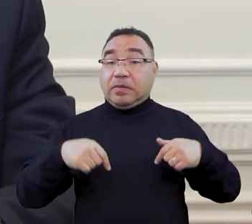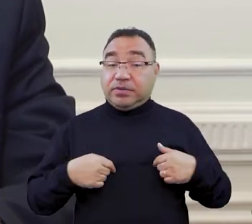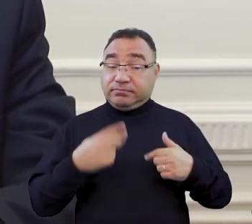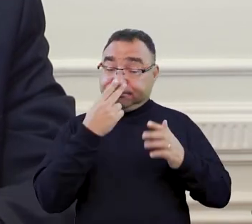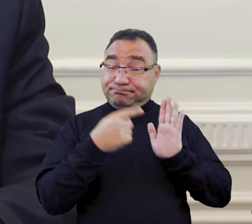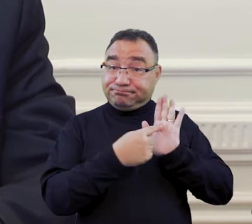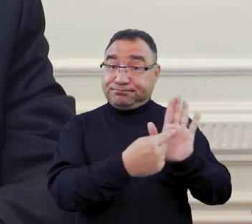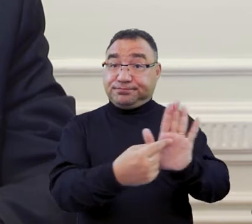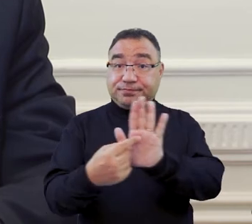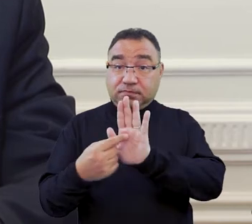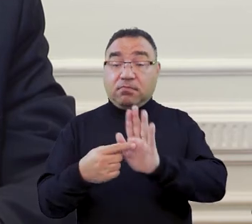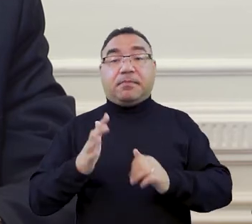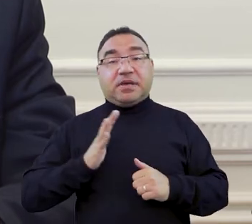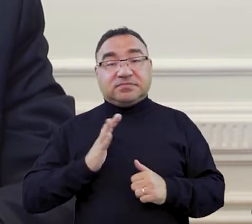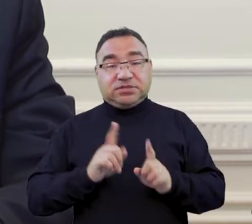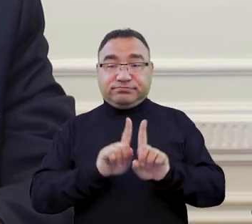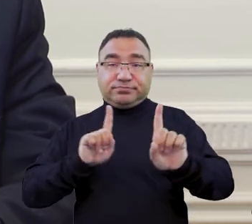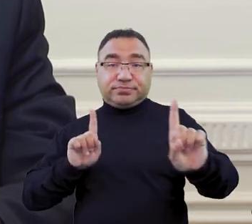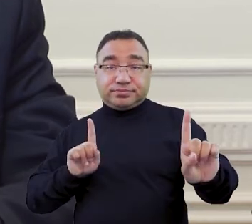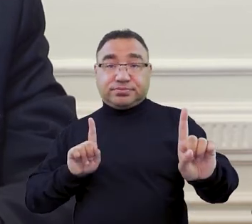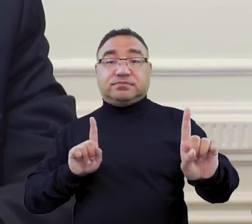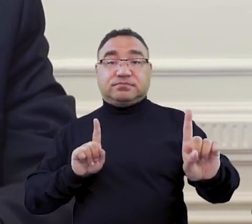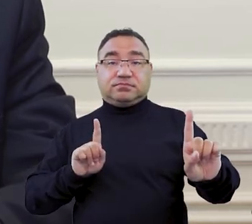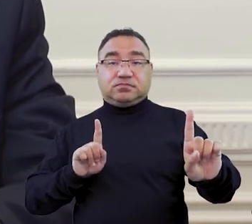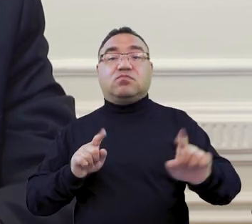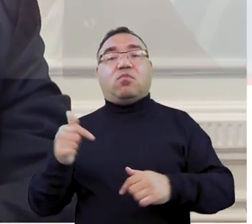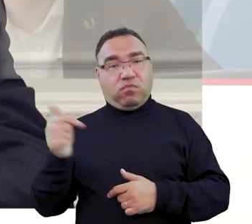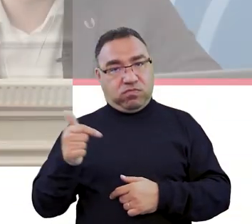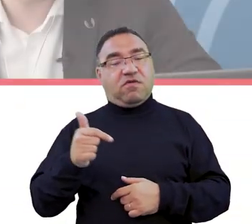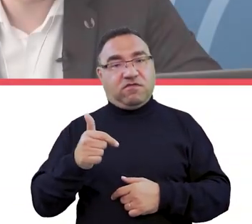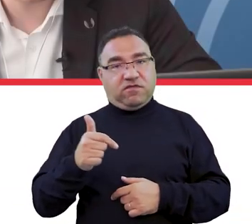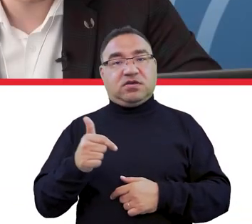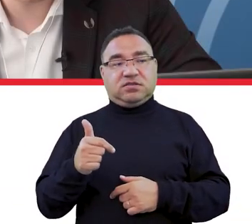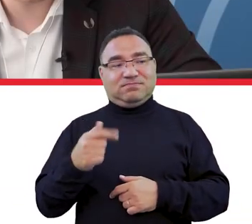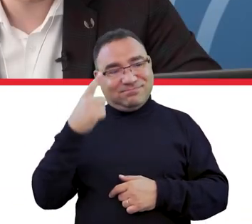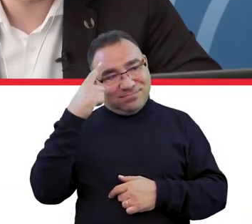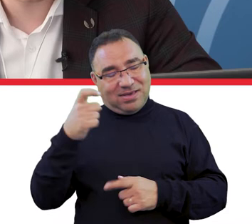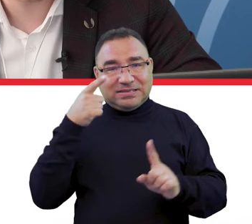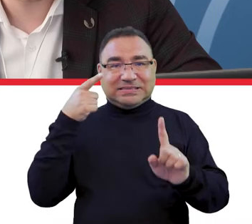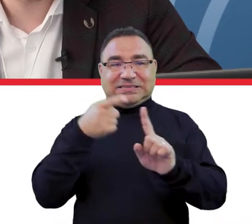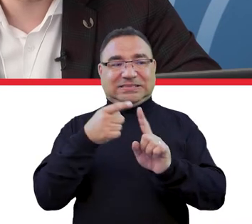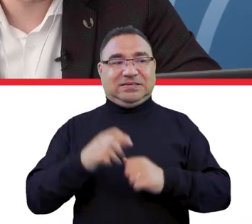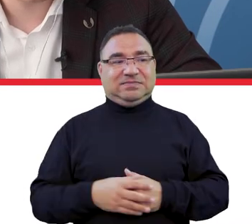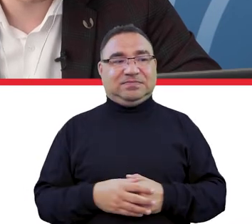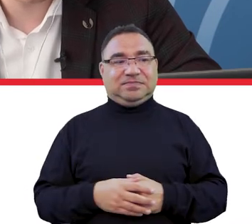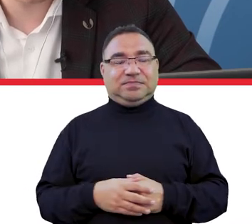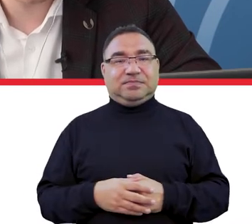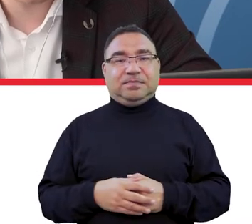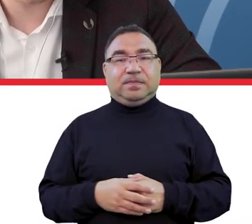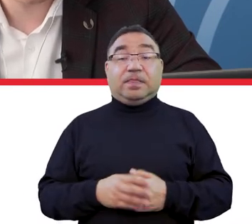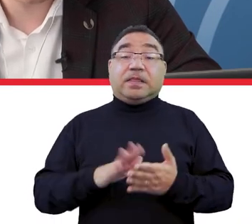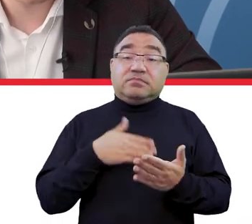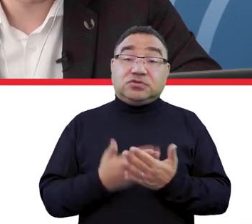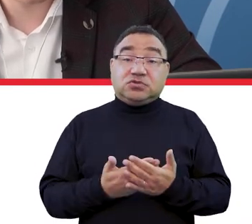bezpieczeństwo, zachowanie dystansu społecznego powinny być takim wyznacznikiem. Oczywiście,